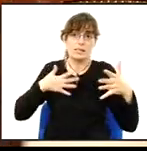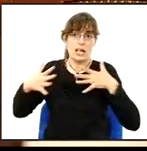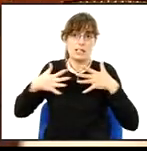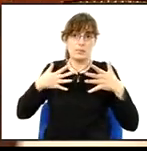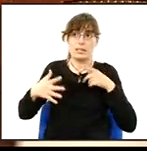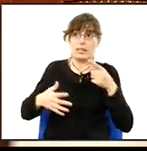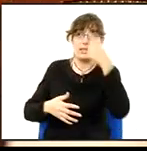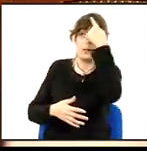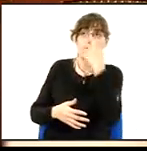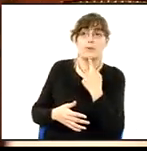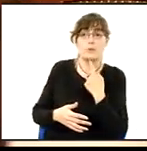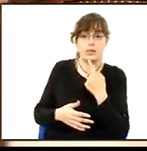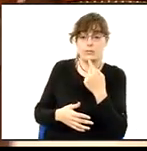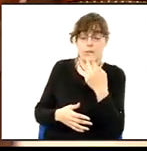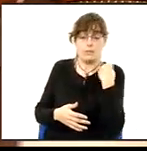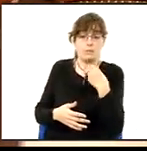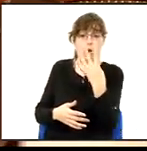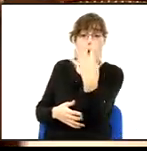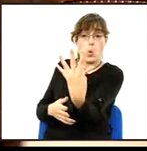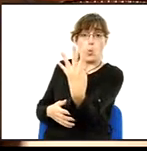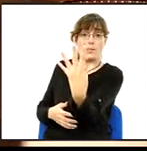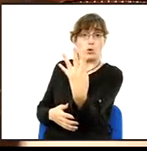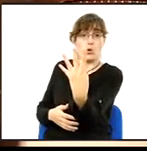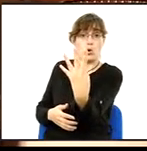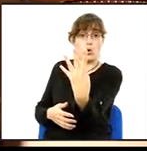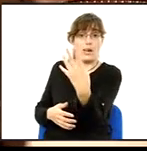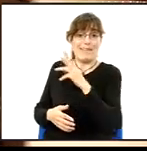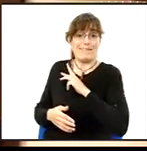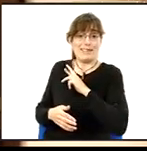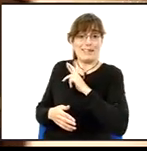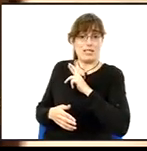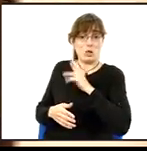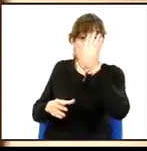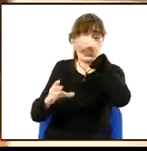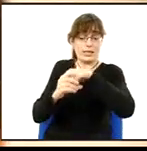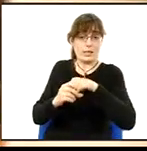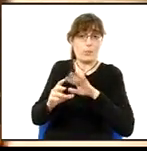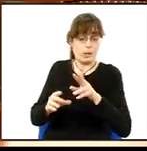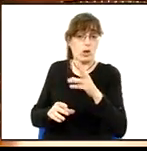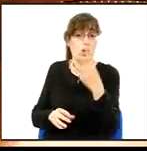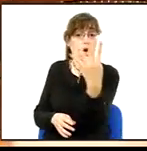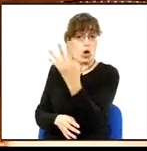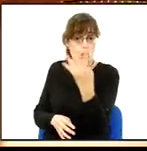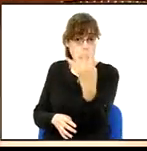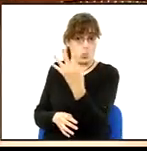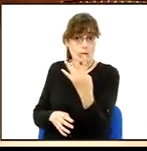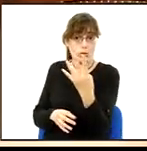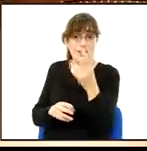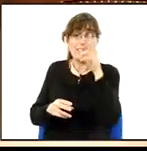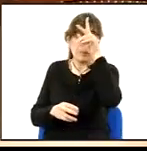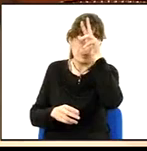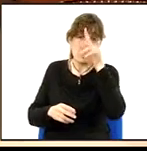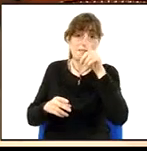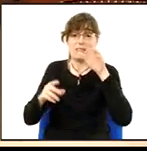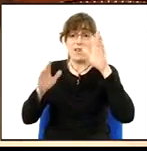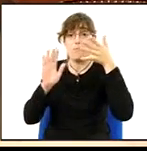protagonitzant aquests quatre regidors, m'entén el que vull dir, que poden venir aquí, poden escoltar, poden exhibir, el que han de fer és comportar-se com a persona, ells